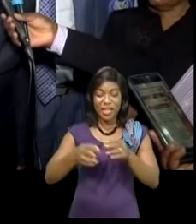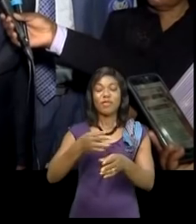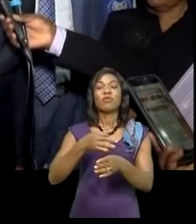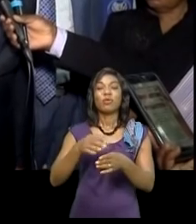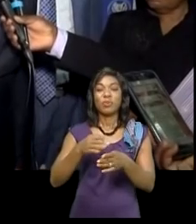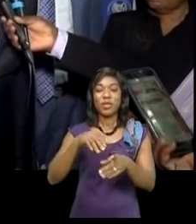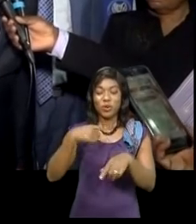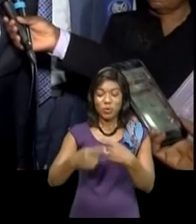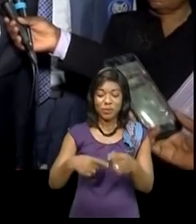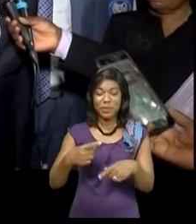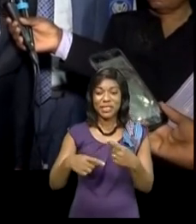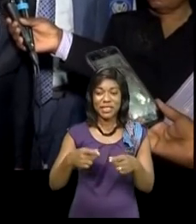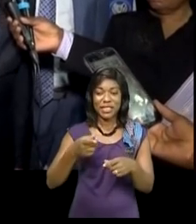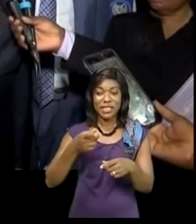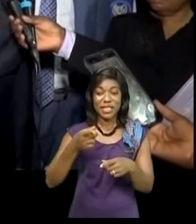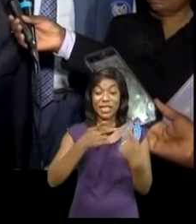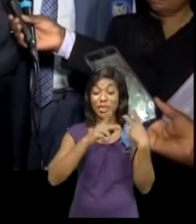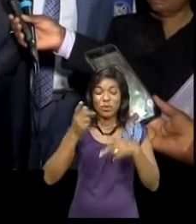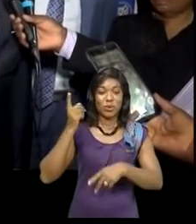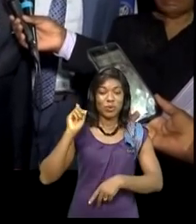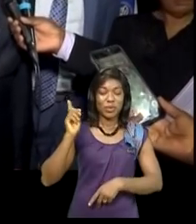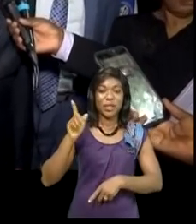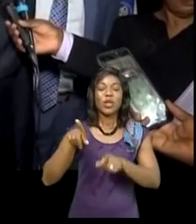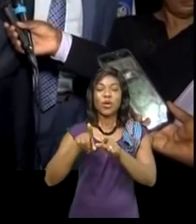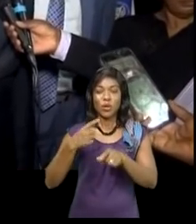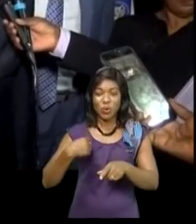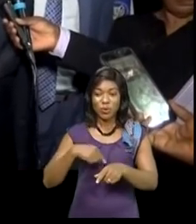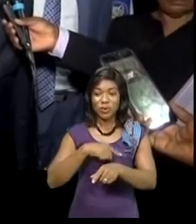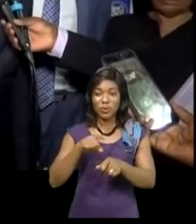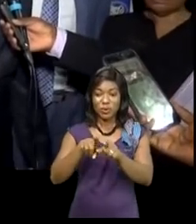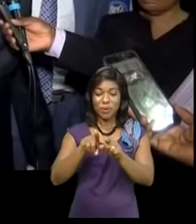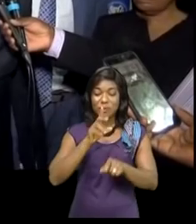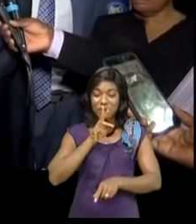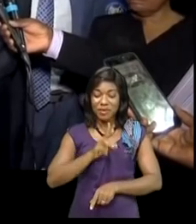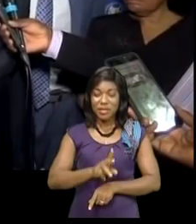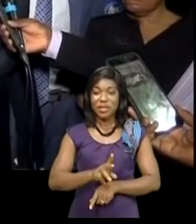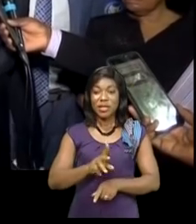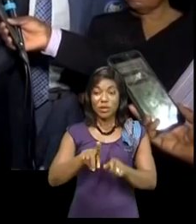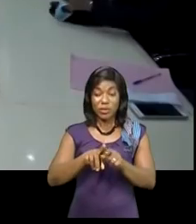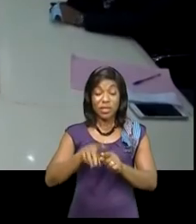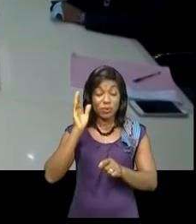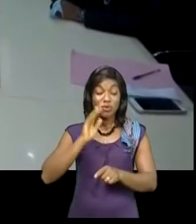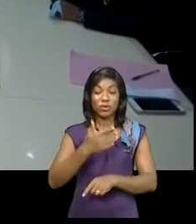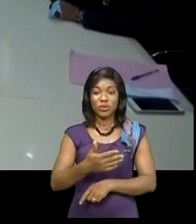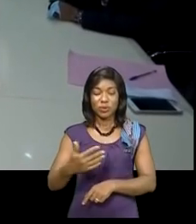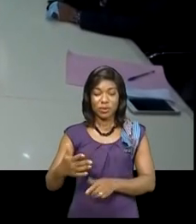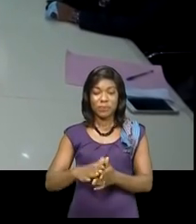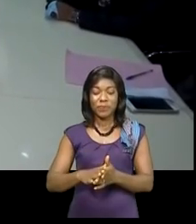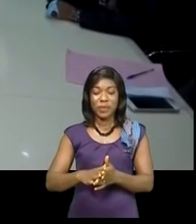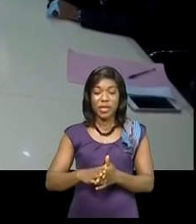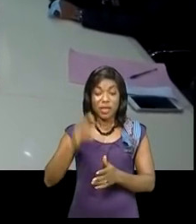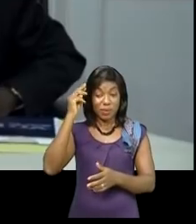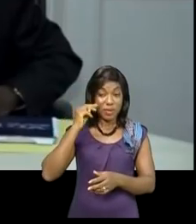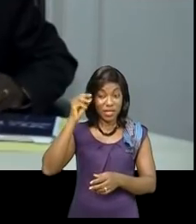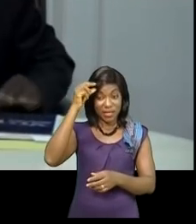ont été déjà effectuées, nous en sommes sûrs qu'il y des bonnes choses. Christian Mando Simba